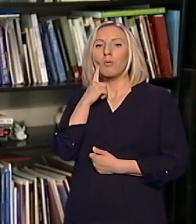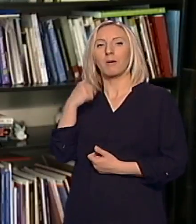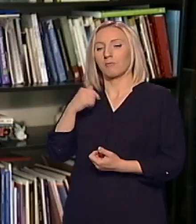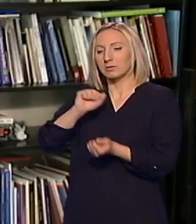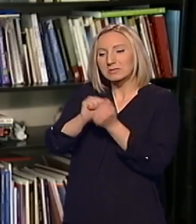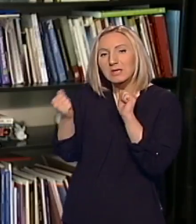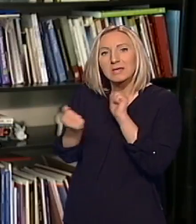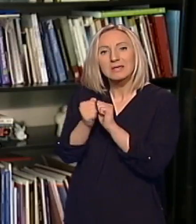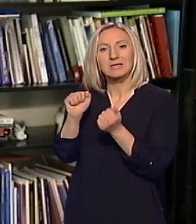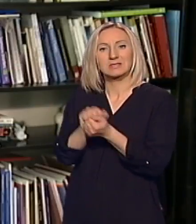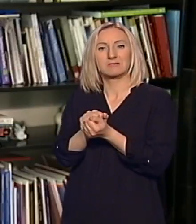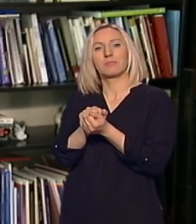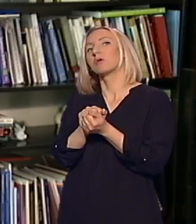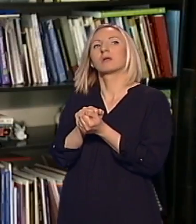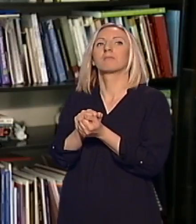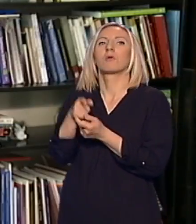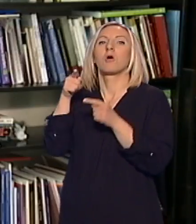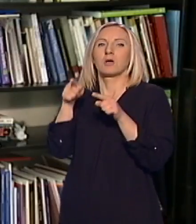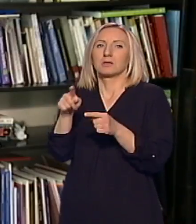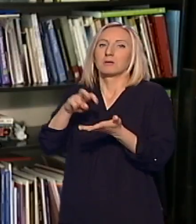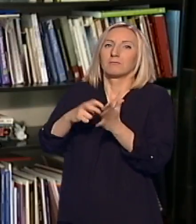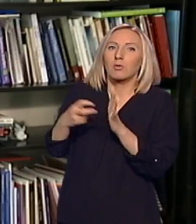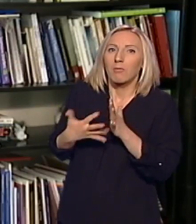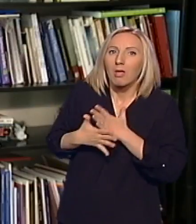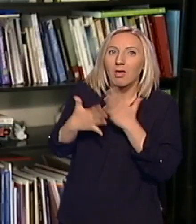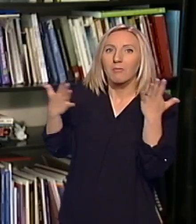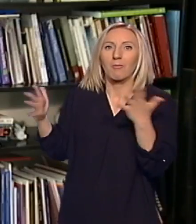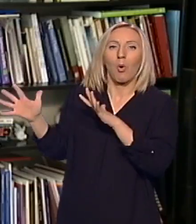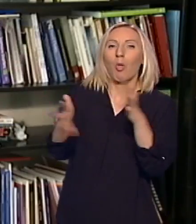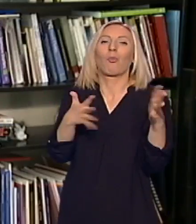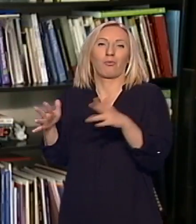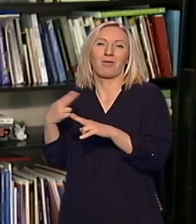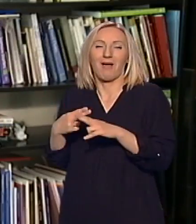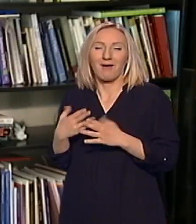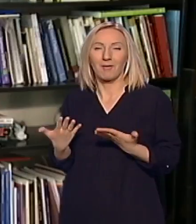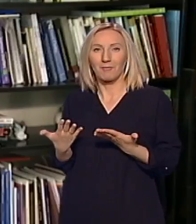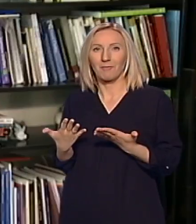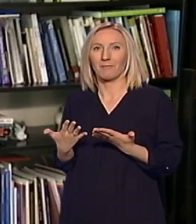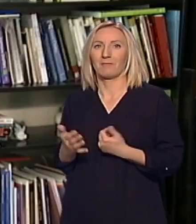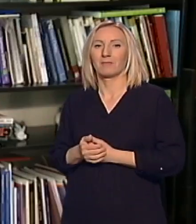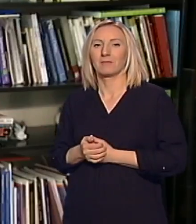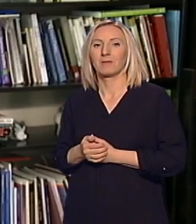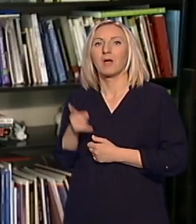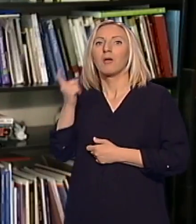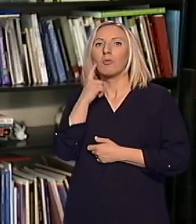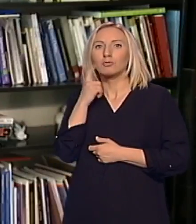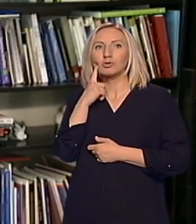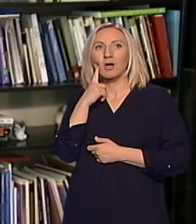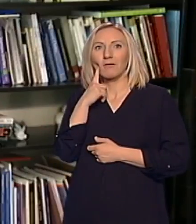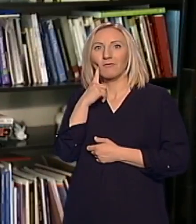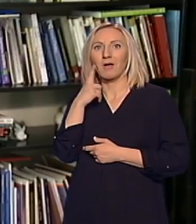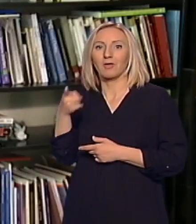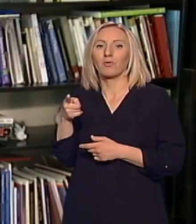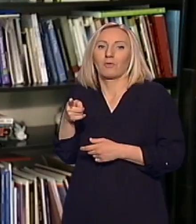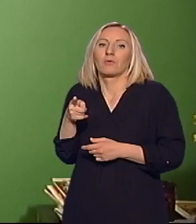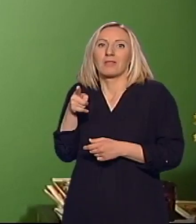izborimo sa vetrovima i olujama koje svakako ovde više duvaju i jače pokušavaju da uzdrmaju